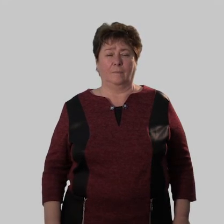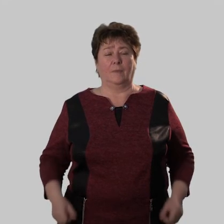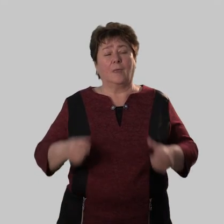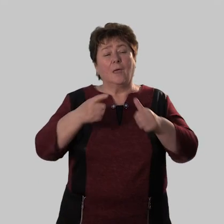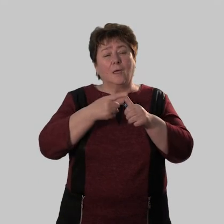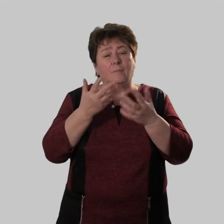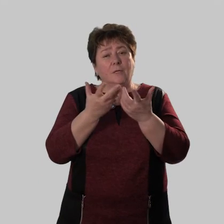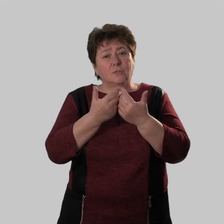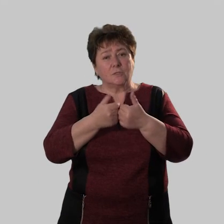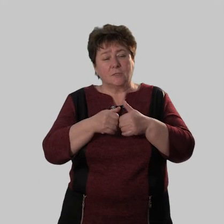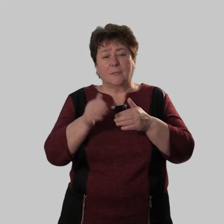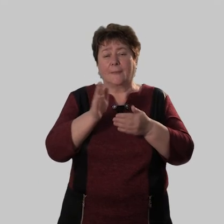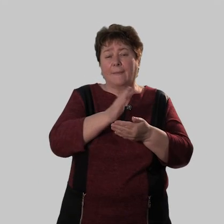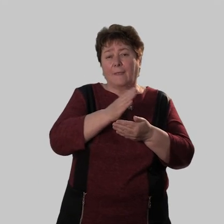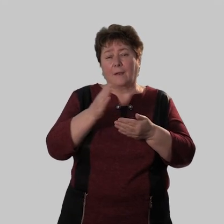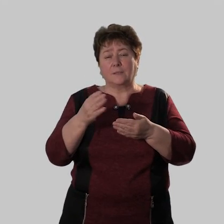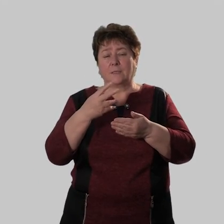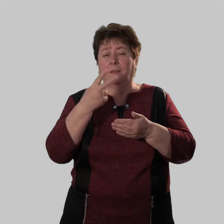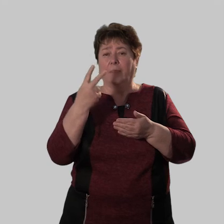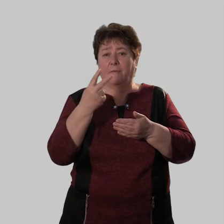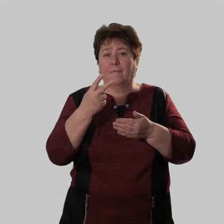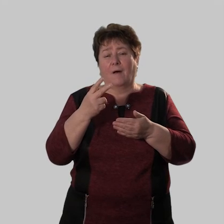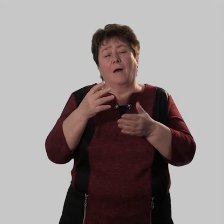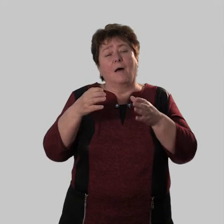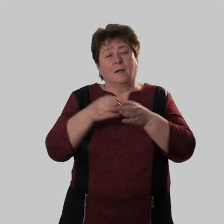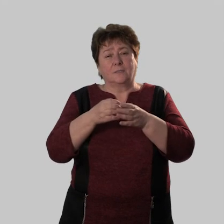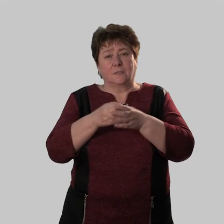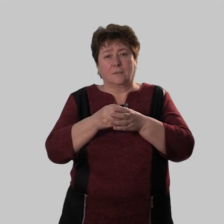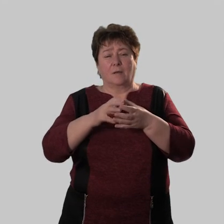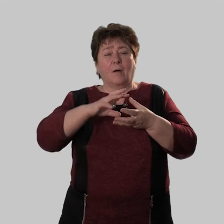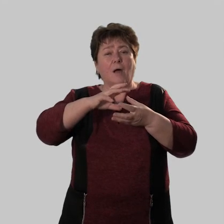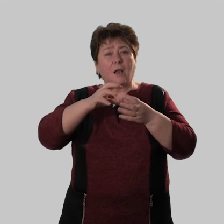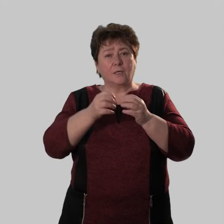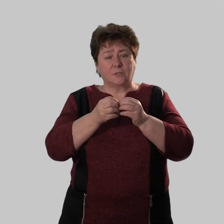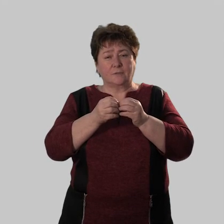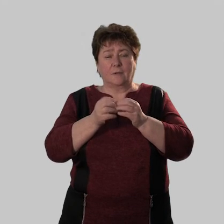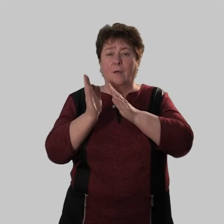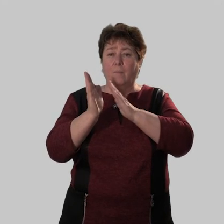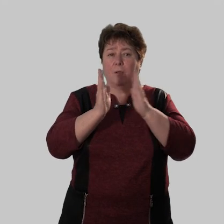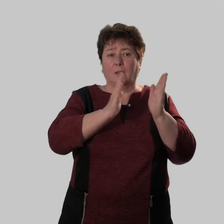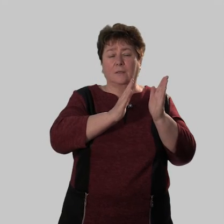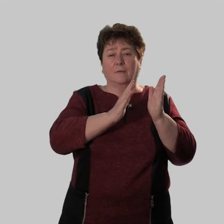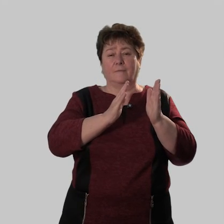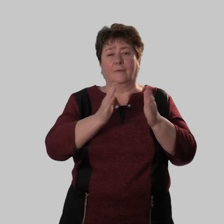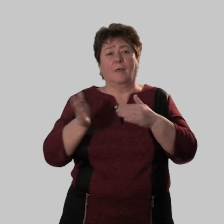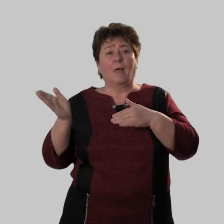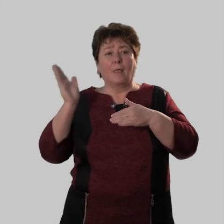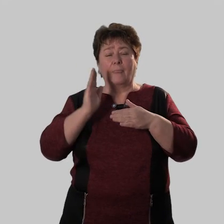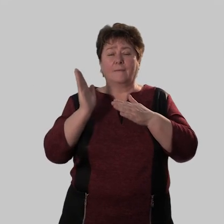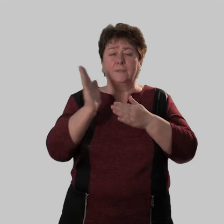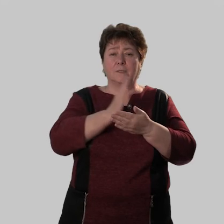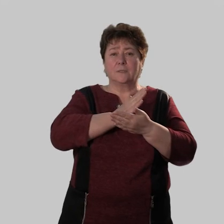имена числительные делятся на два разряда количественные и порядковые